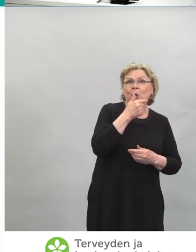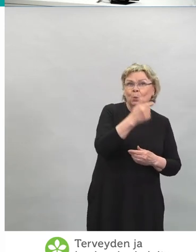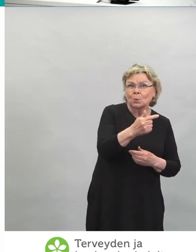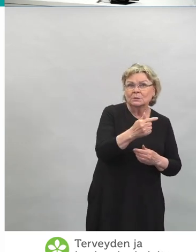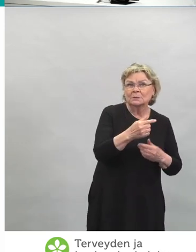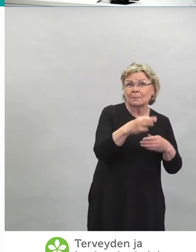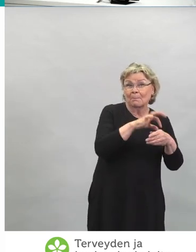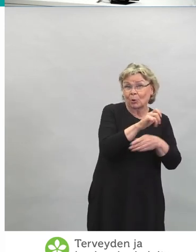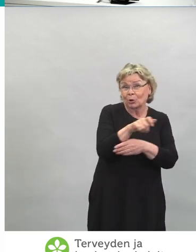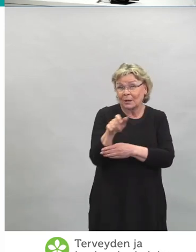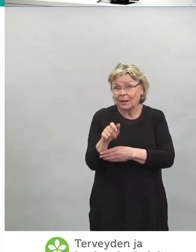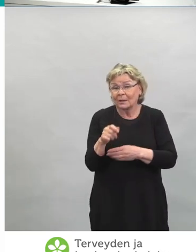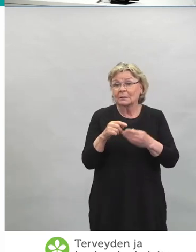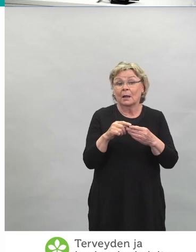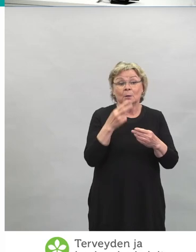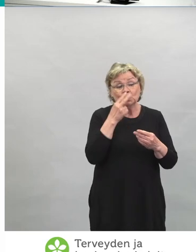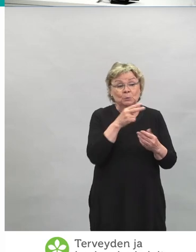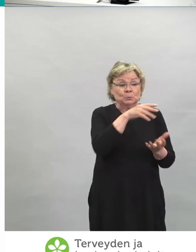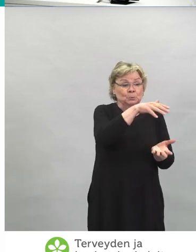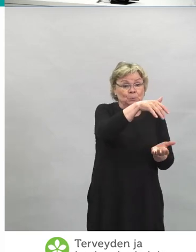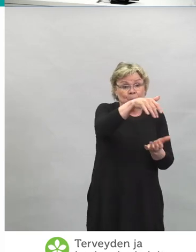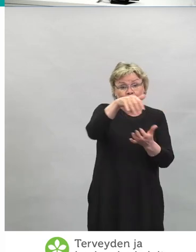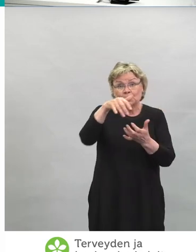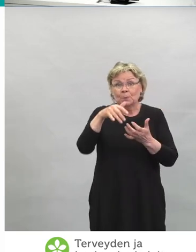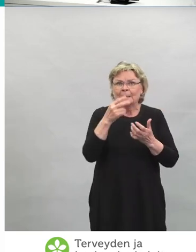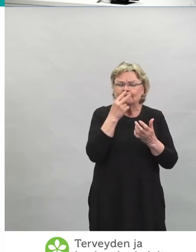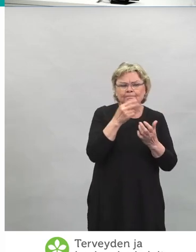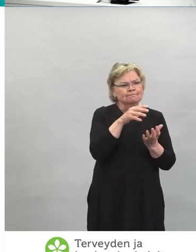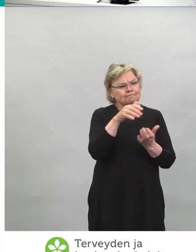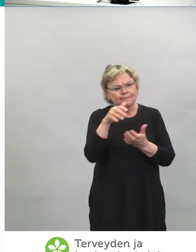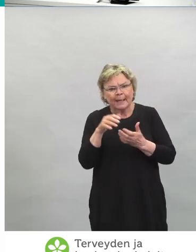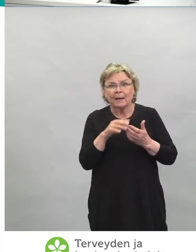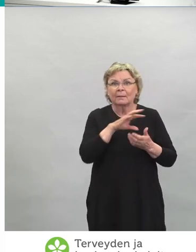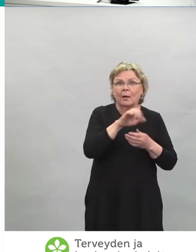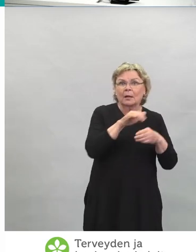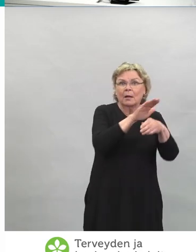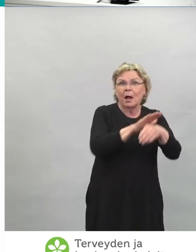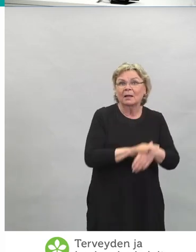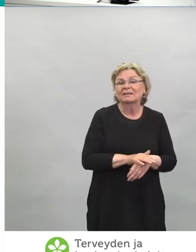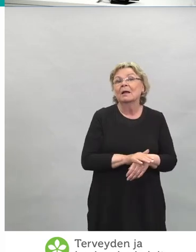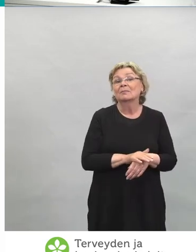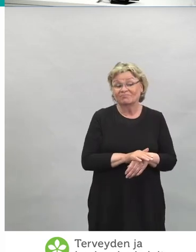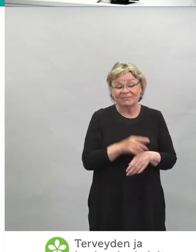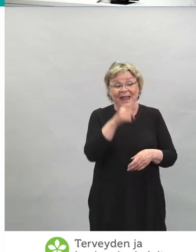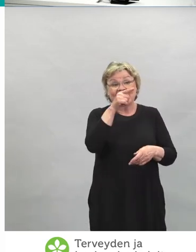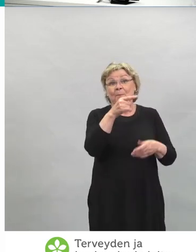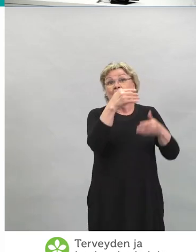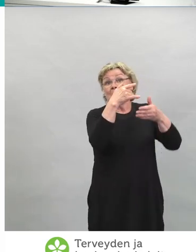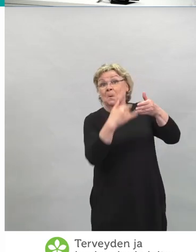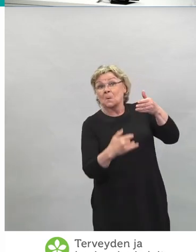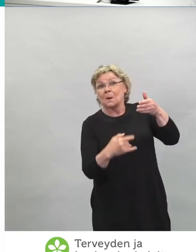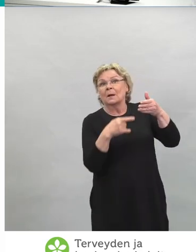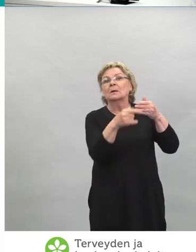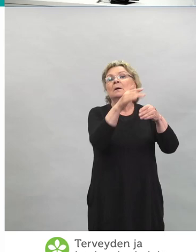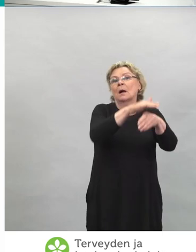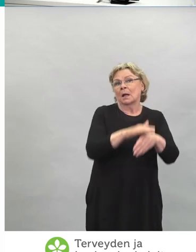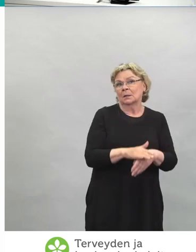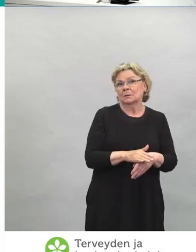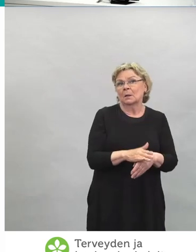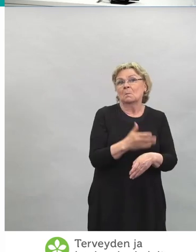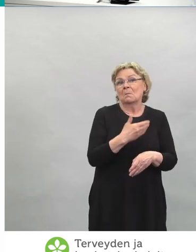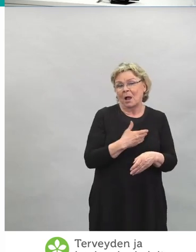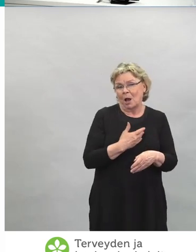niin nämä on ne, mitkä haitat on kerätty sieltä, ja todettu, että näitä esiintyy paljon. Eli lähtökohtaisesti